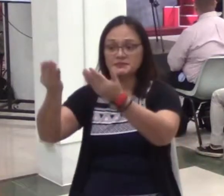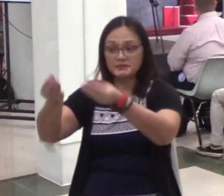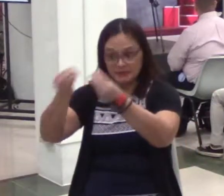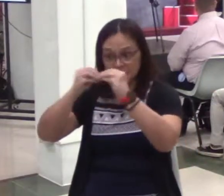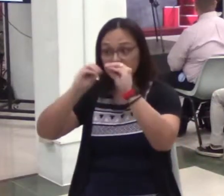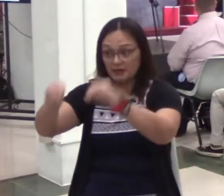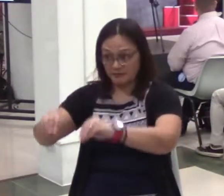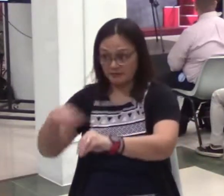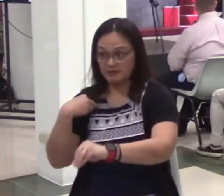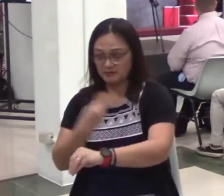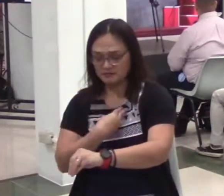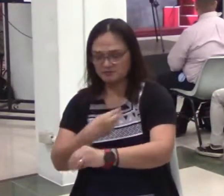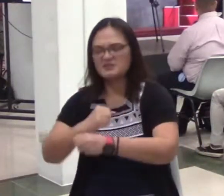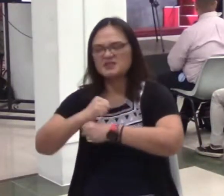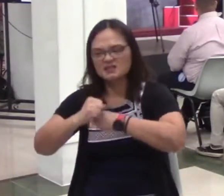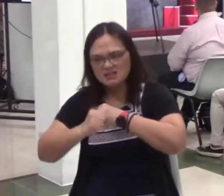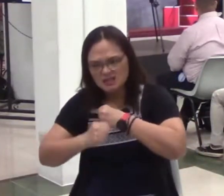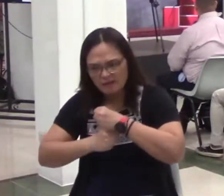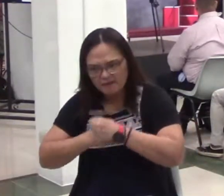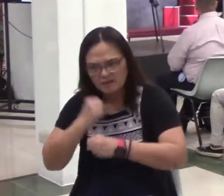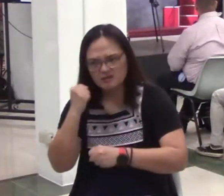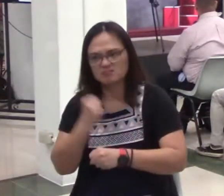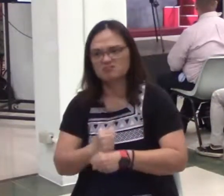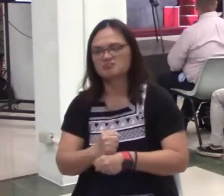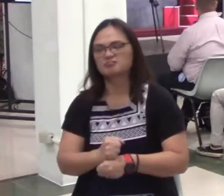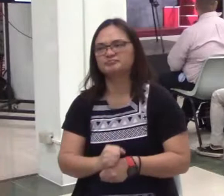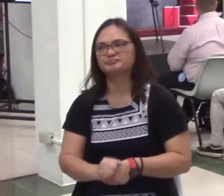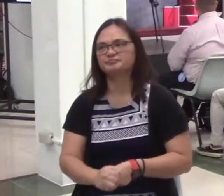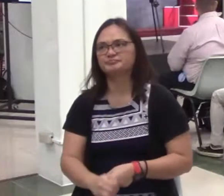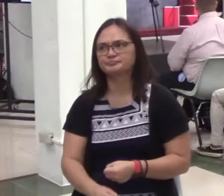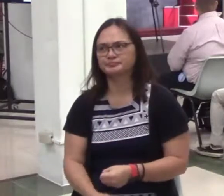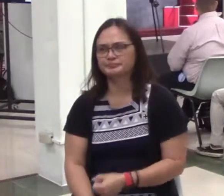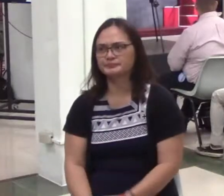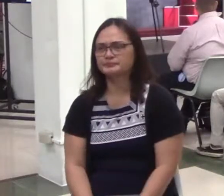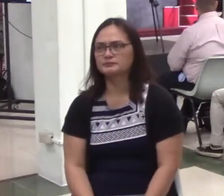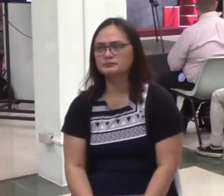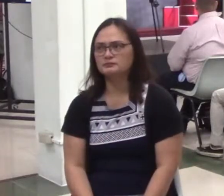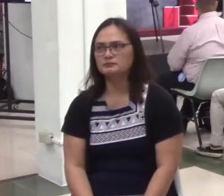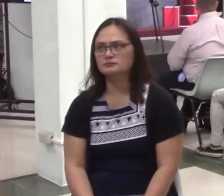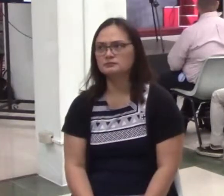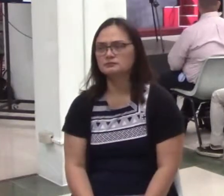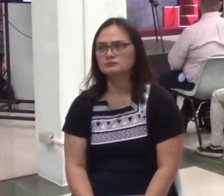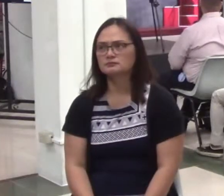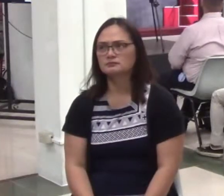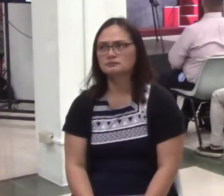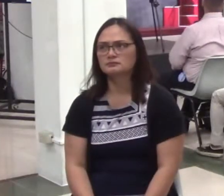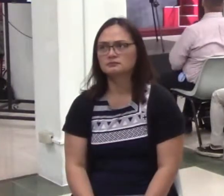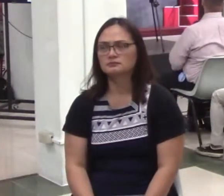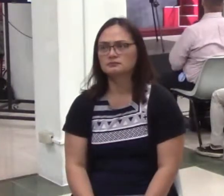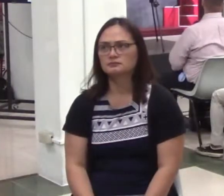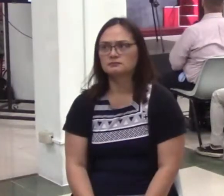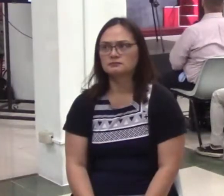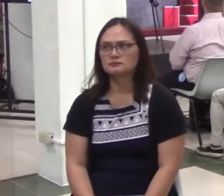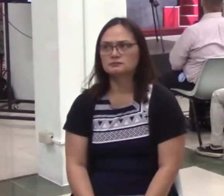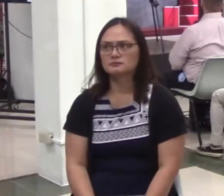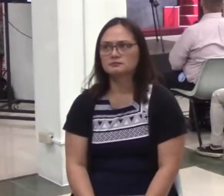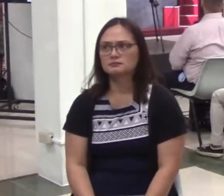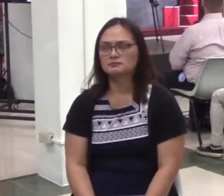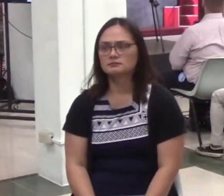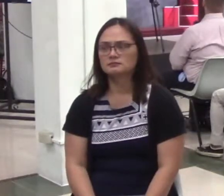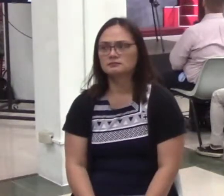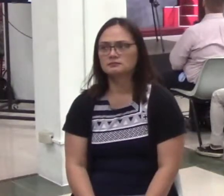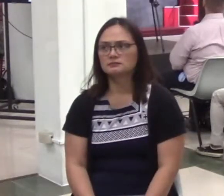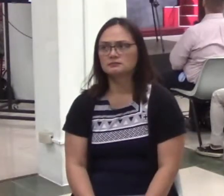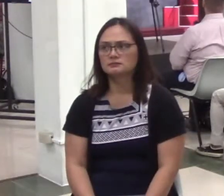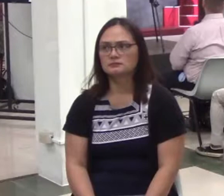kalayaan sa pagpapakita ng nakabondage tayo sa bagay na ito, but the more na ang ipinaglalaban natin